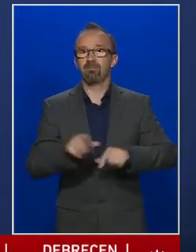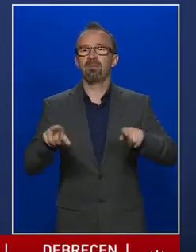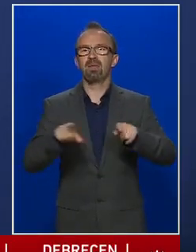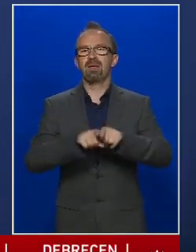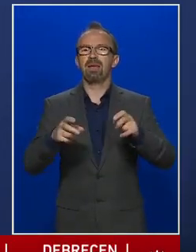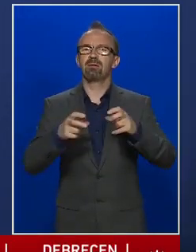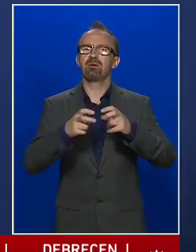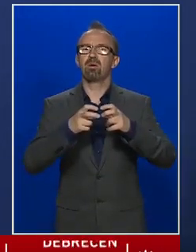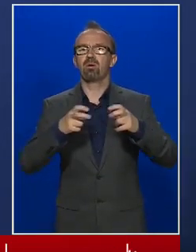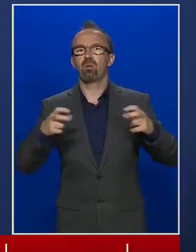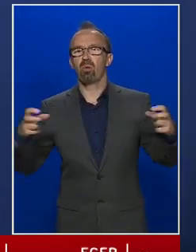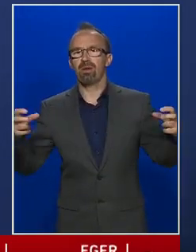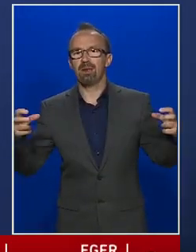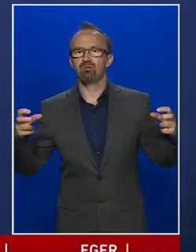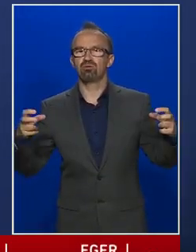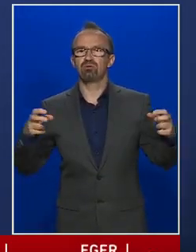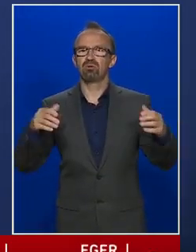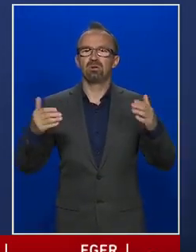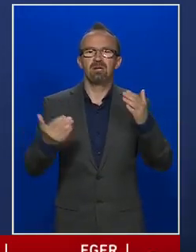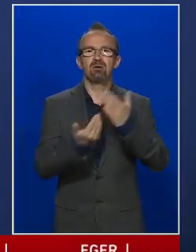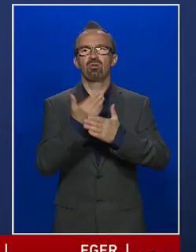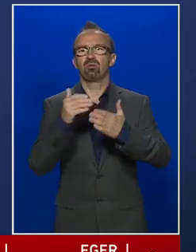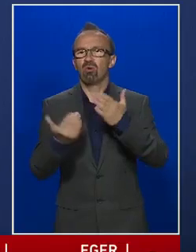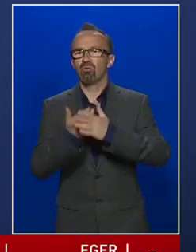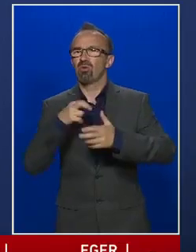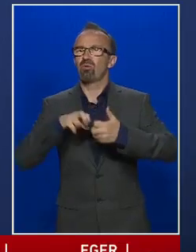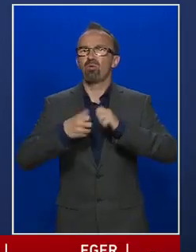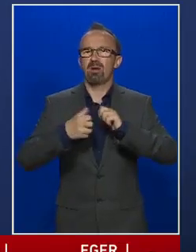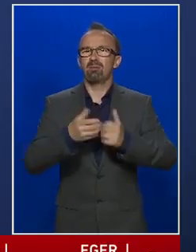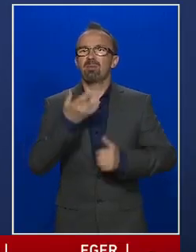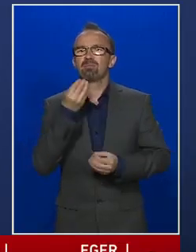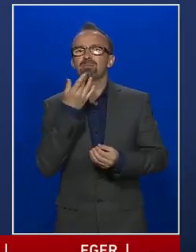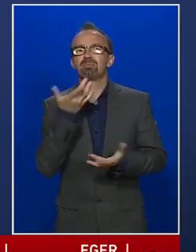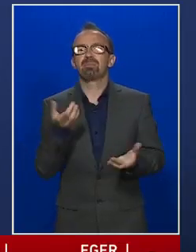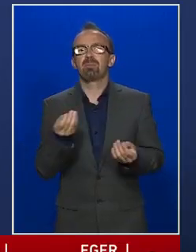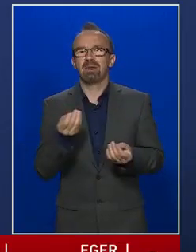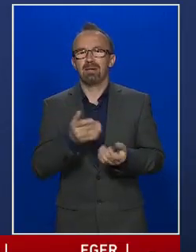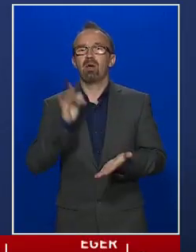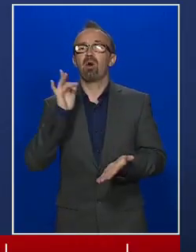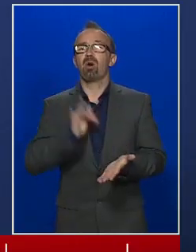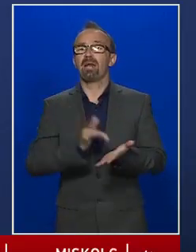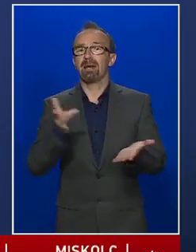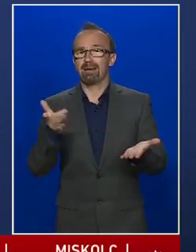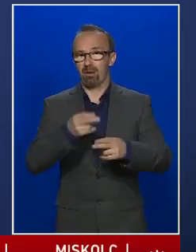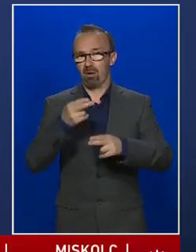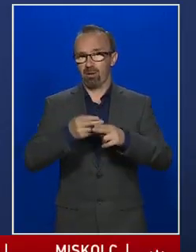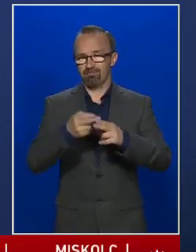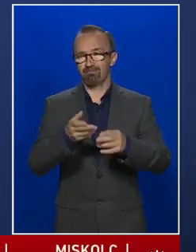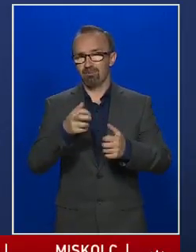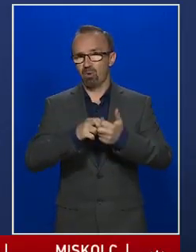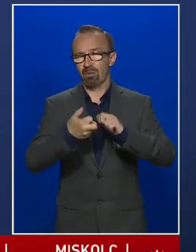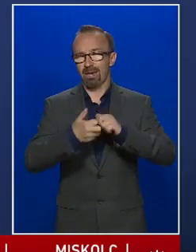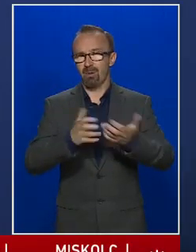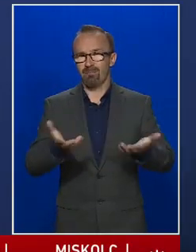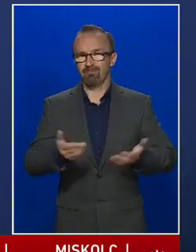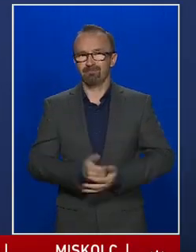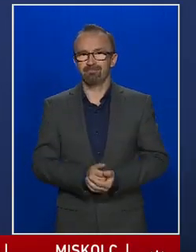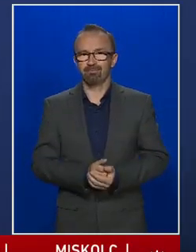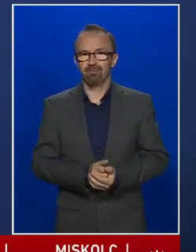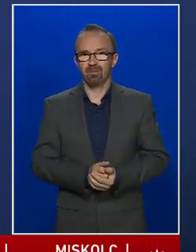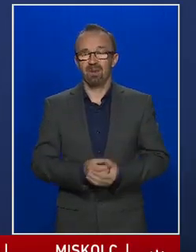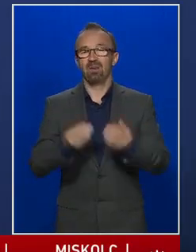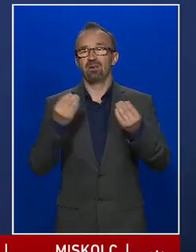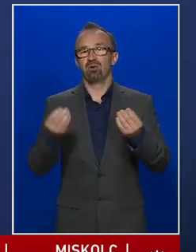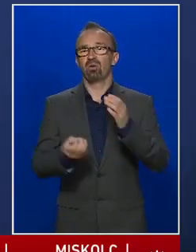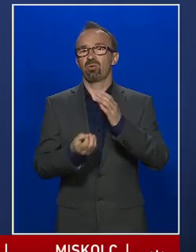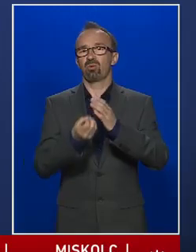kronikus visszatérő probléma az allergiásoknak a probléma köre is. Gyönyörű